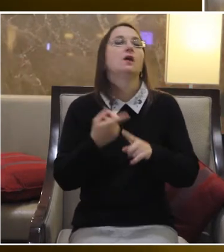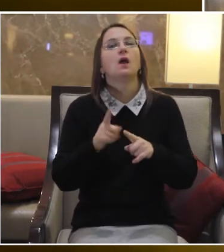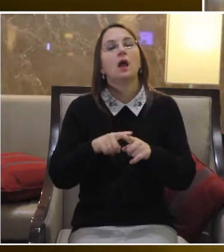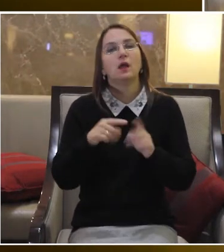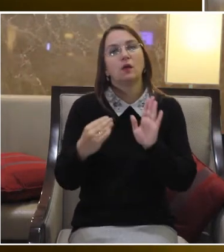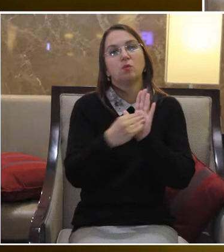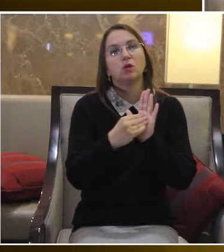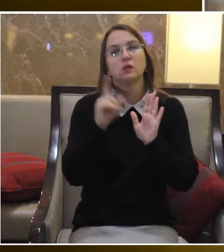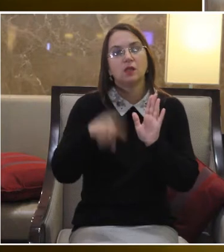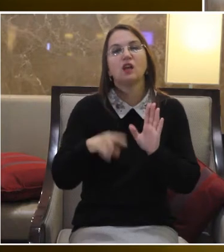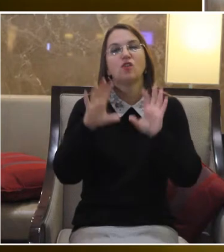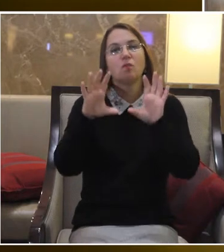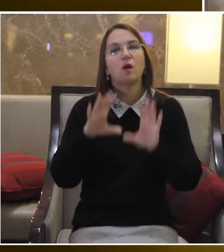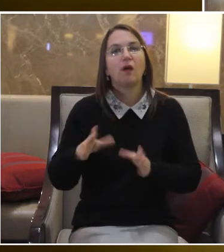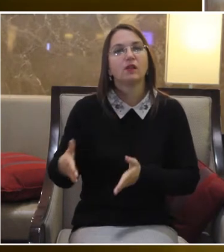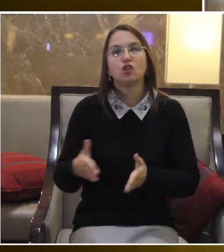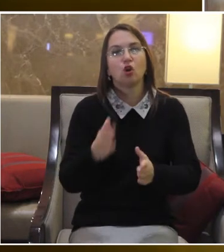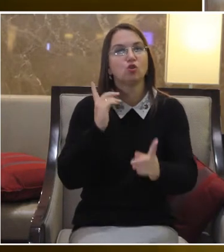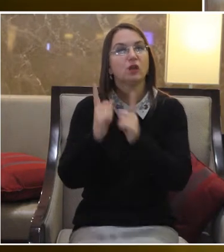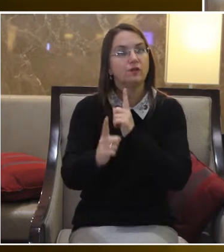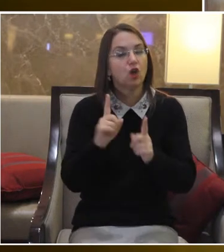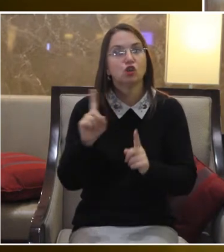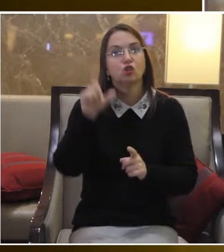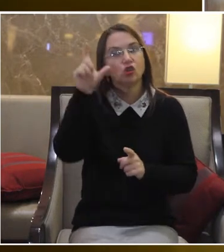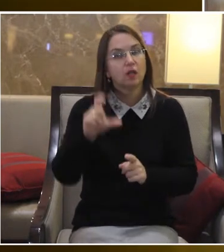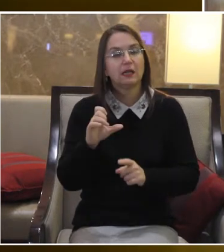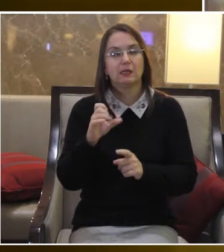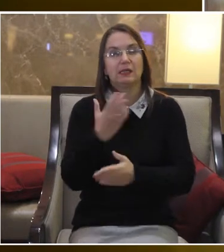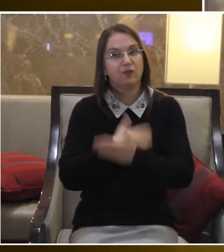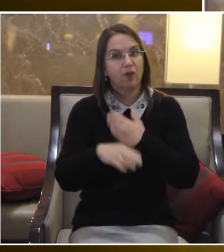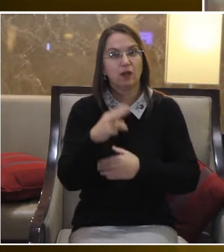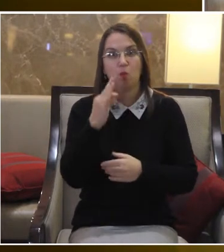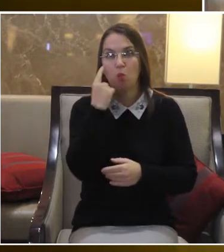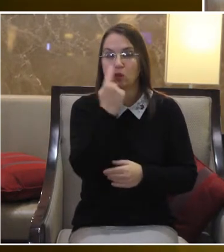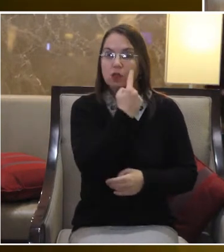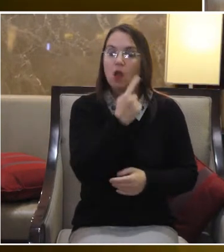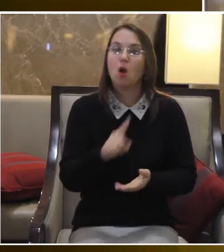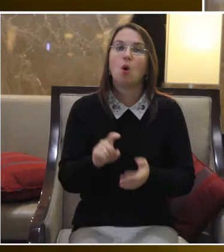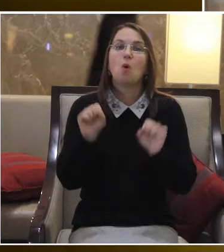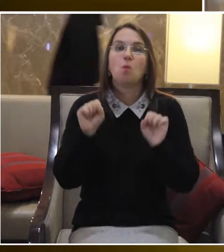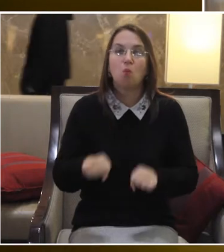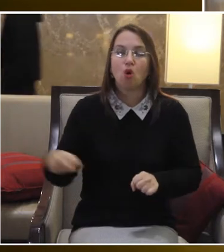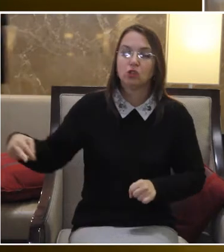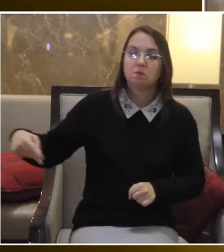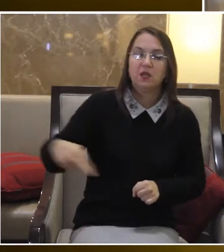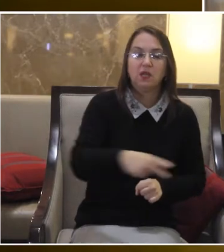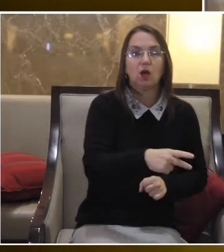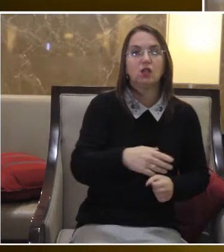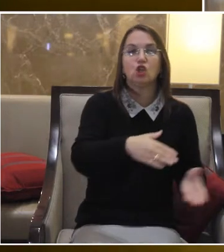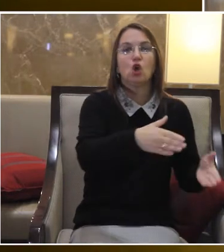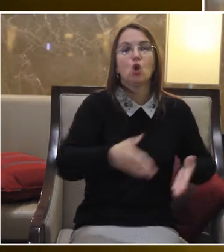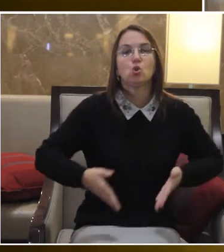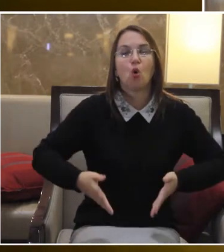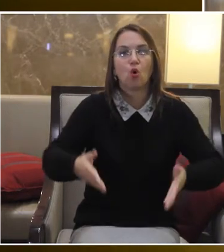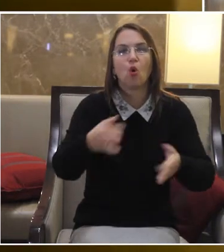людина з інвалідністю, з вадами зору, може переходити дорогу в будь-якому місці Якщо в неї